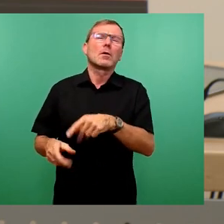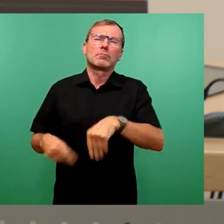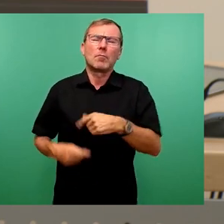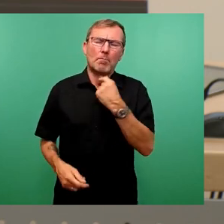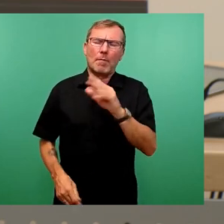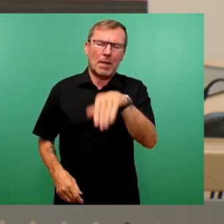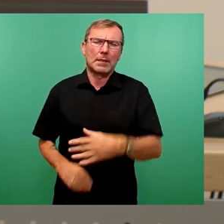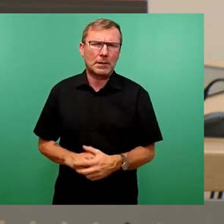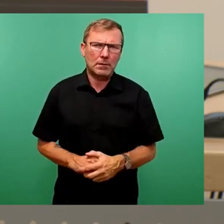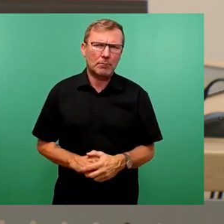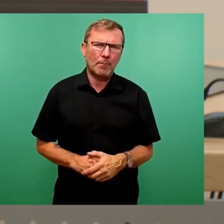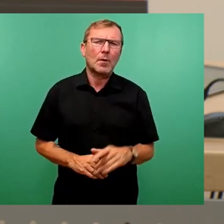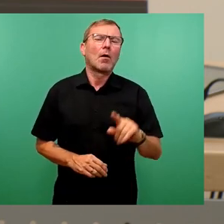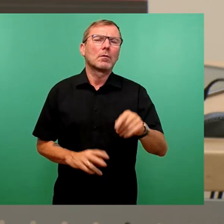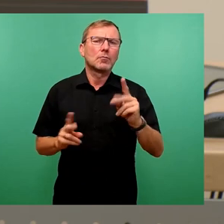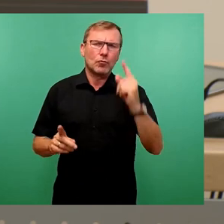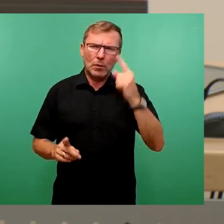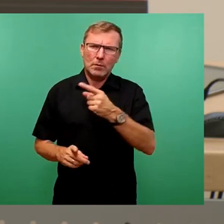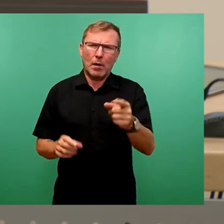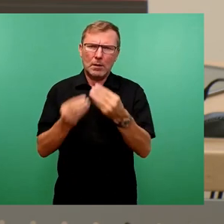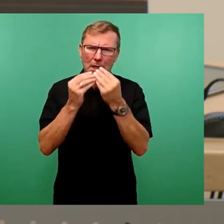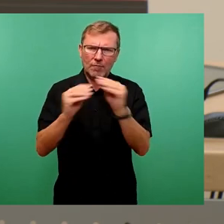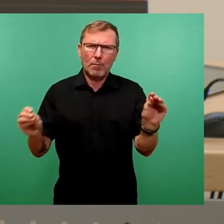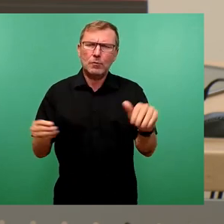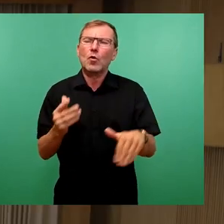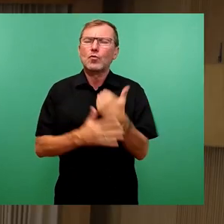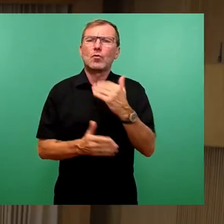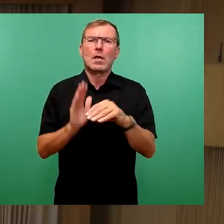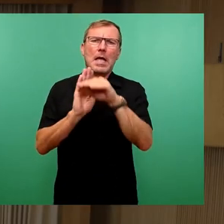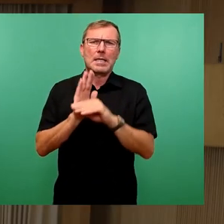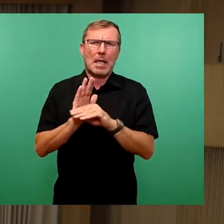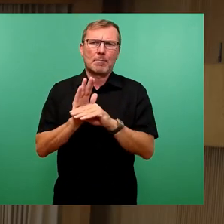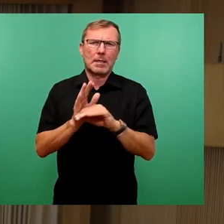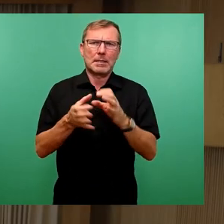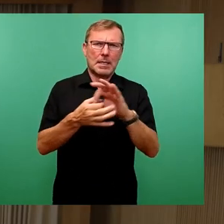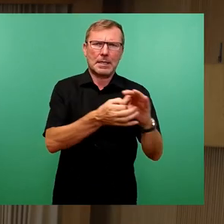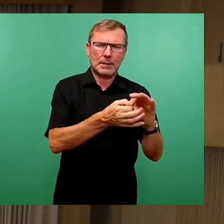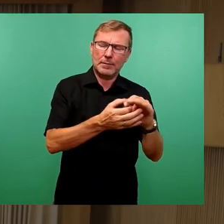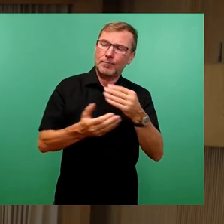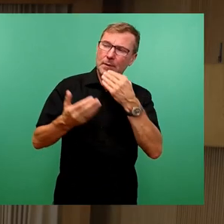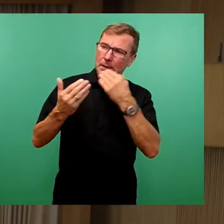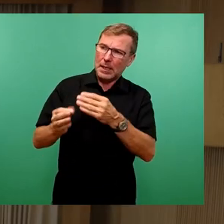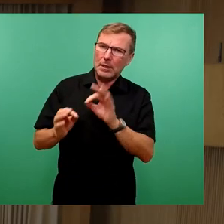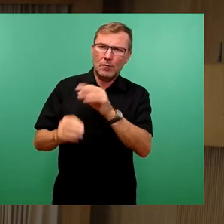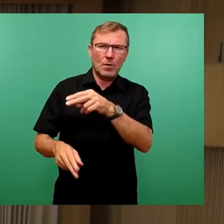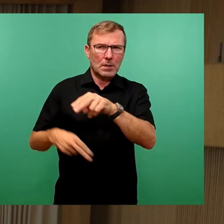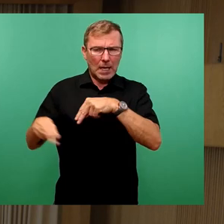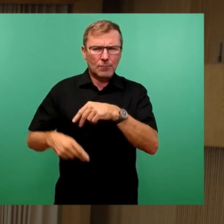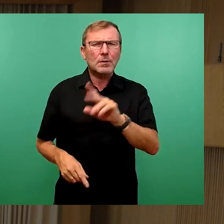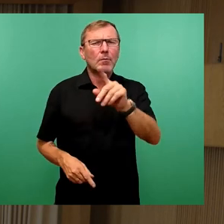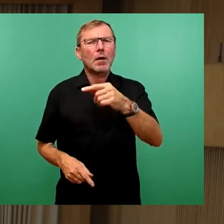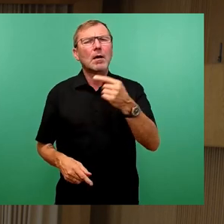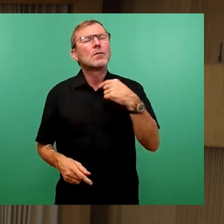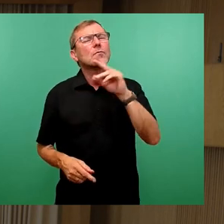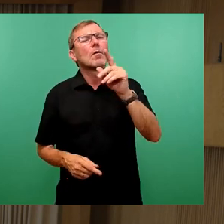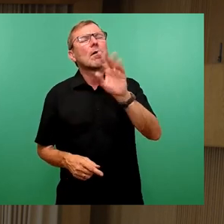und würden dann den Stadtrat auch informieren über die neue Terminkette. Danke schon mal für die Antworten. Nur noch mal Verständnissnachfrage. Also